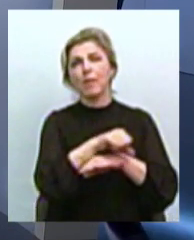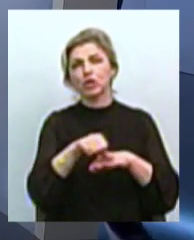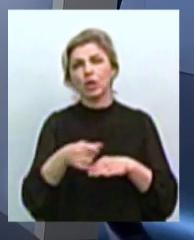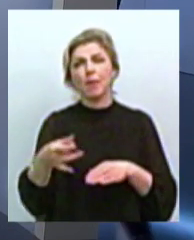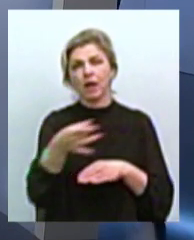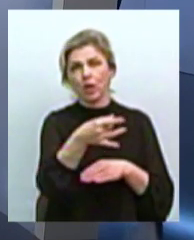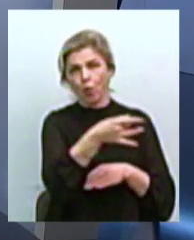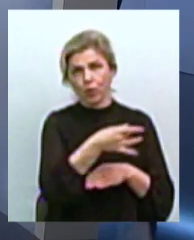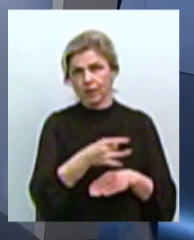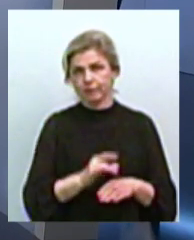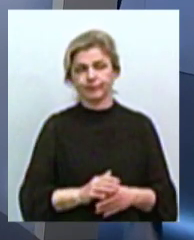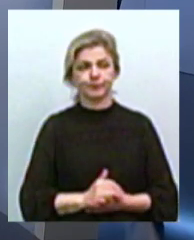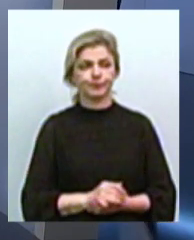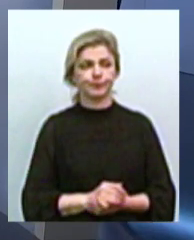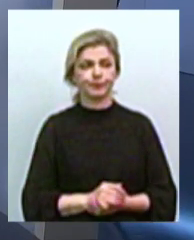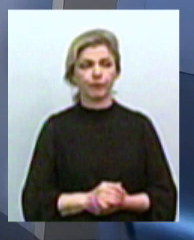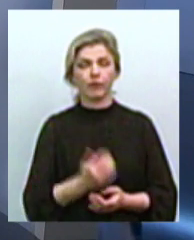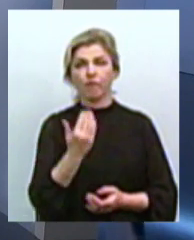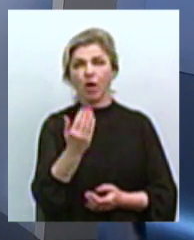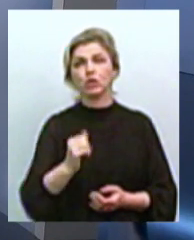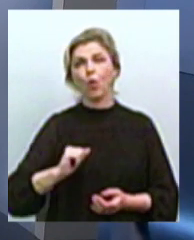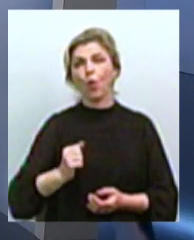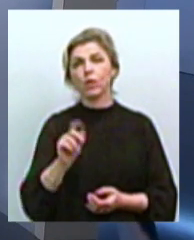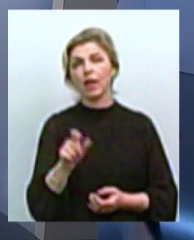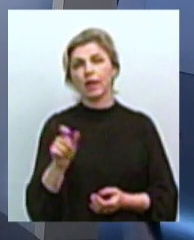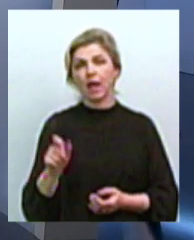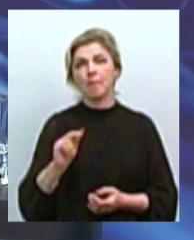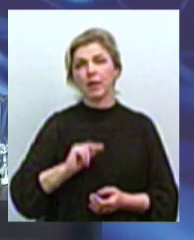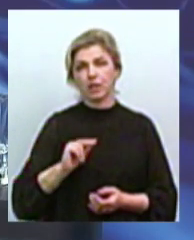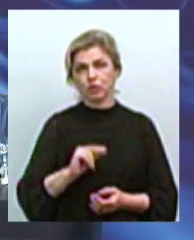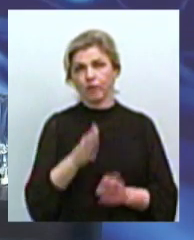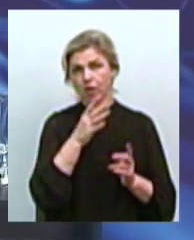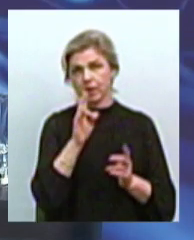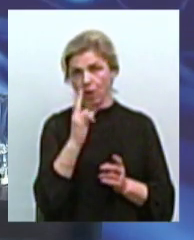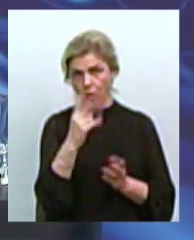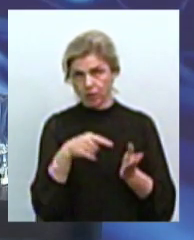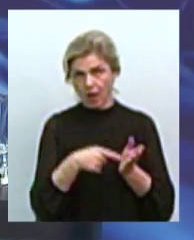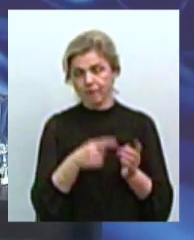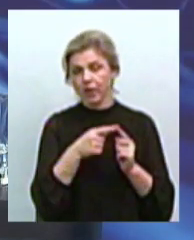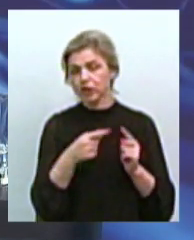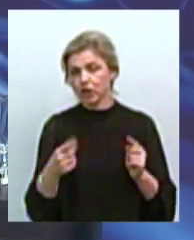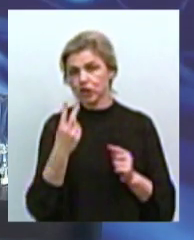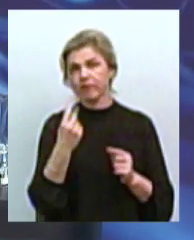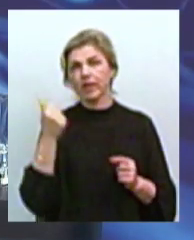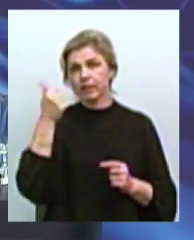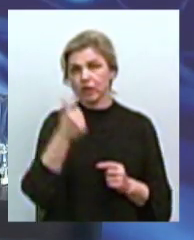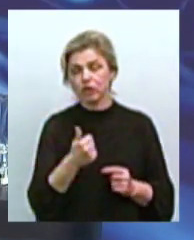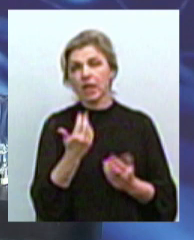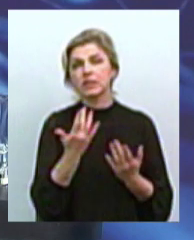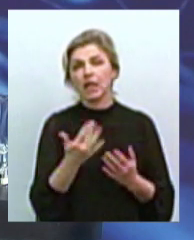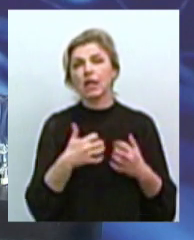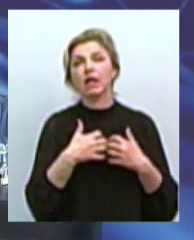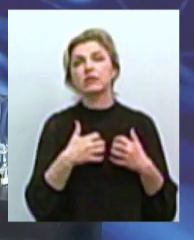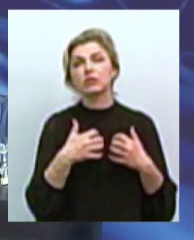район. Олена, ваші колеги працюватимуть в Миколаєві протягом двох тижнів. Скільки безпритульних